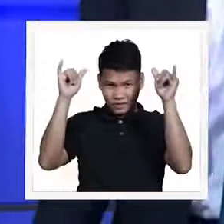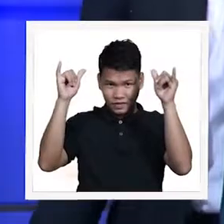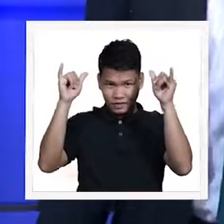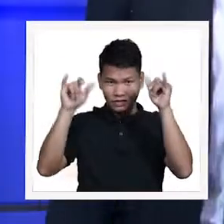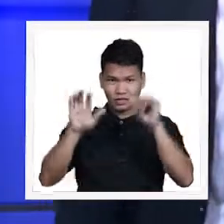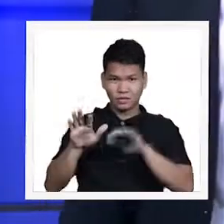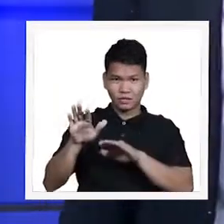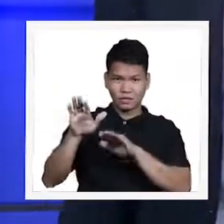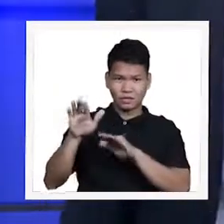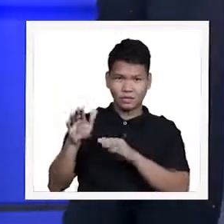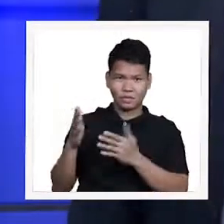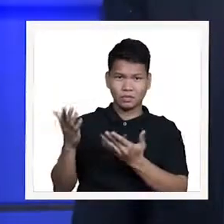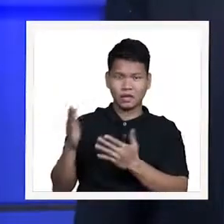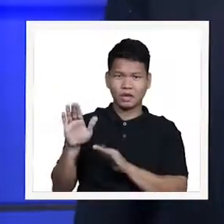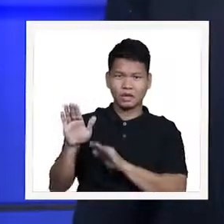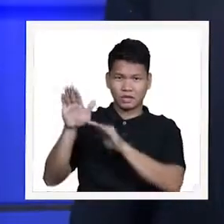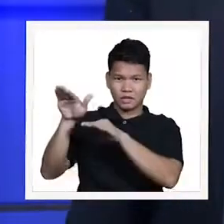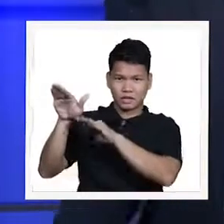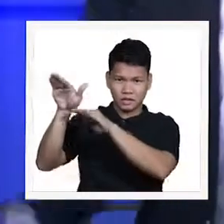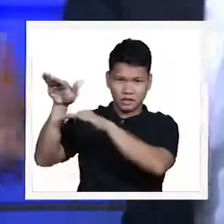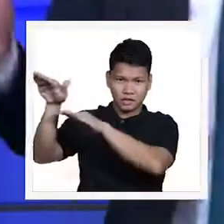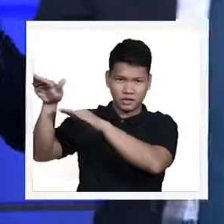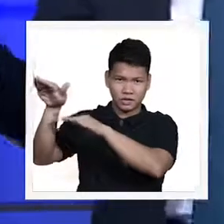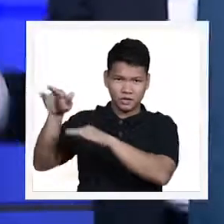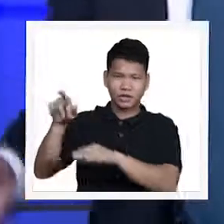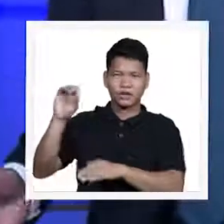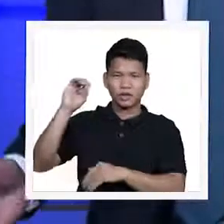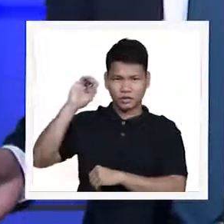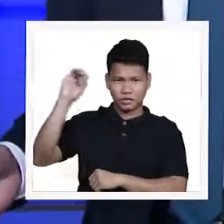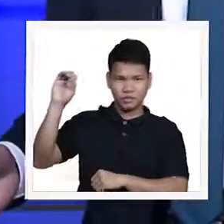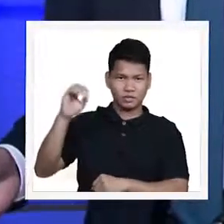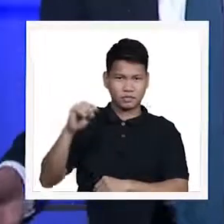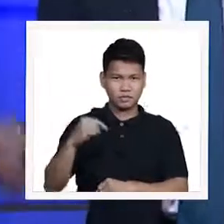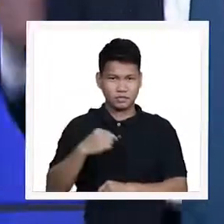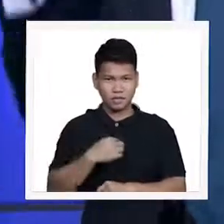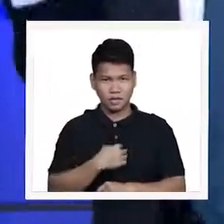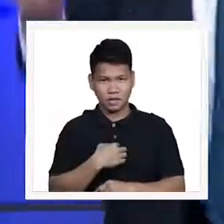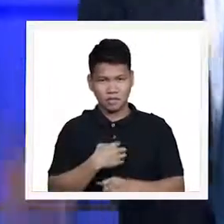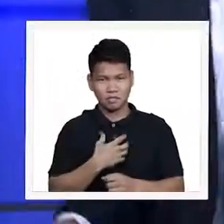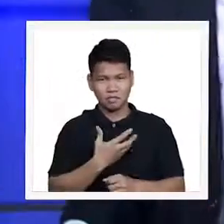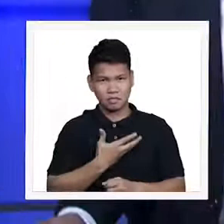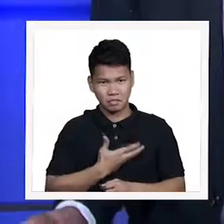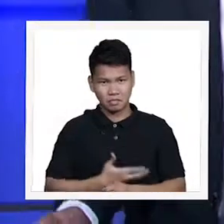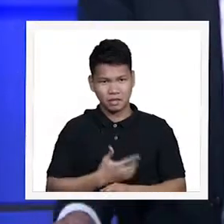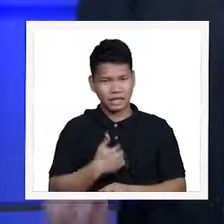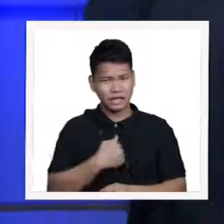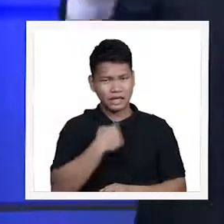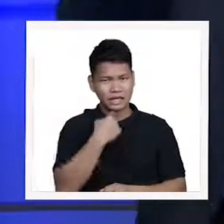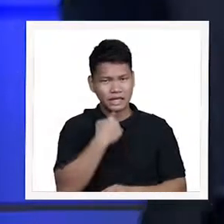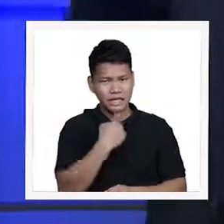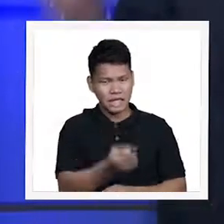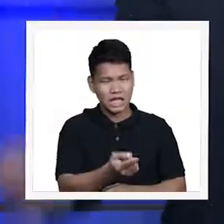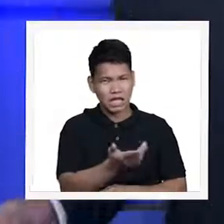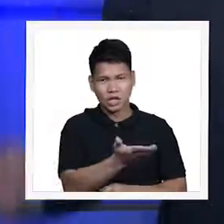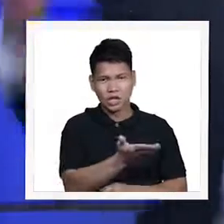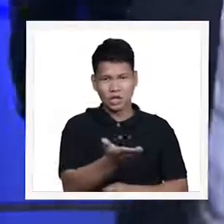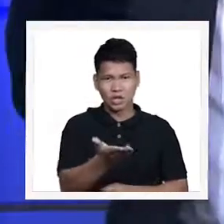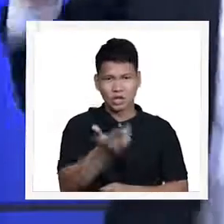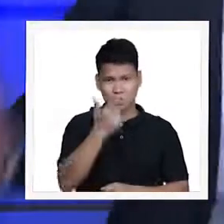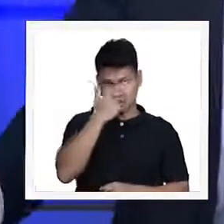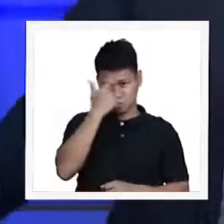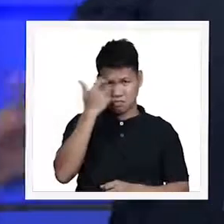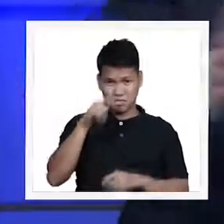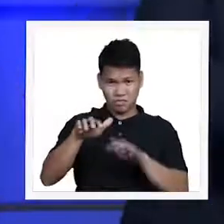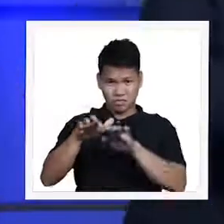hills is mine. If I were hungry, I would not tell you, for the world